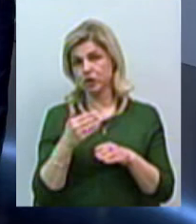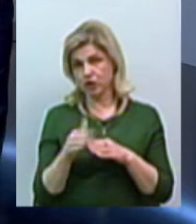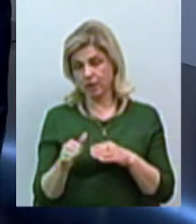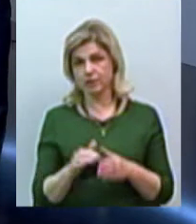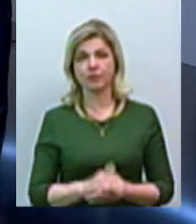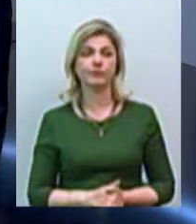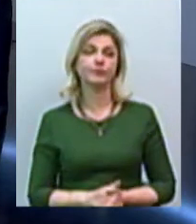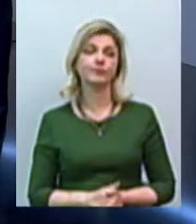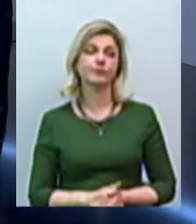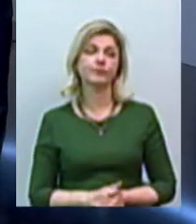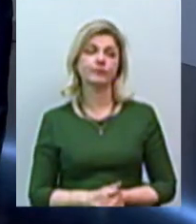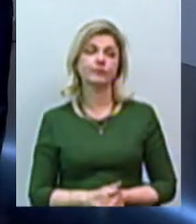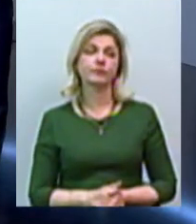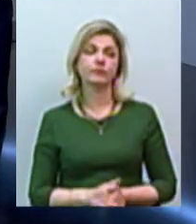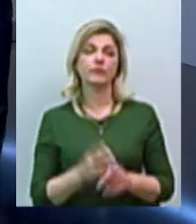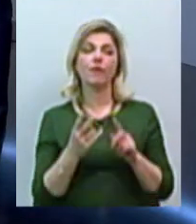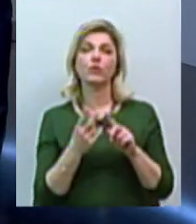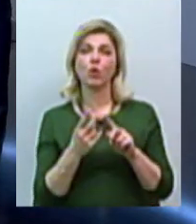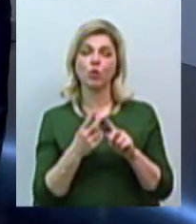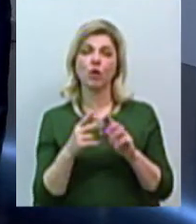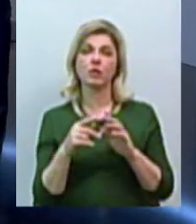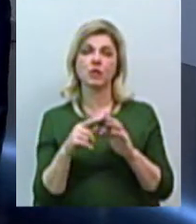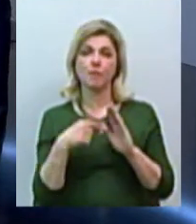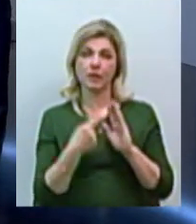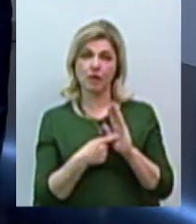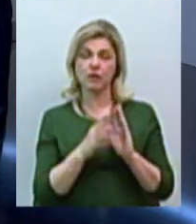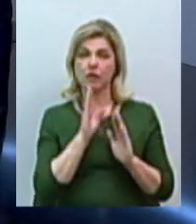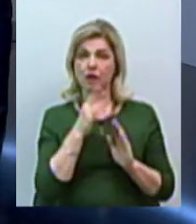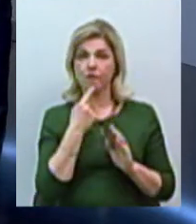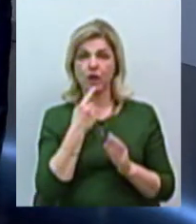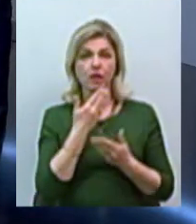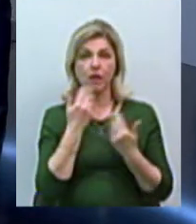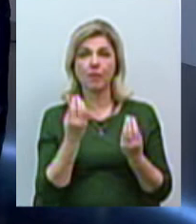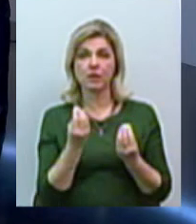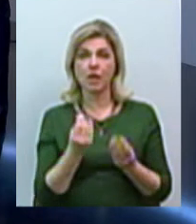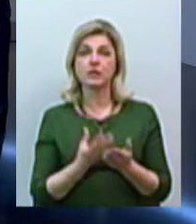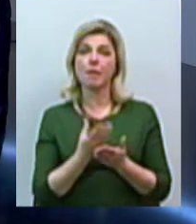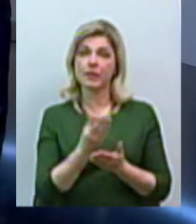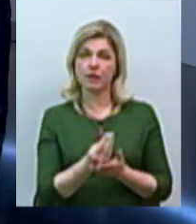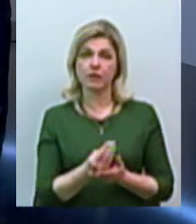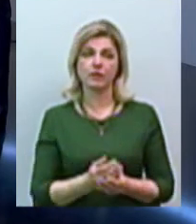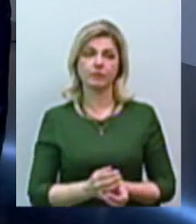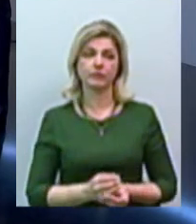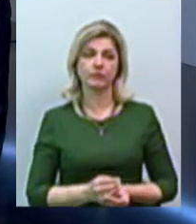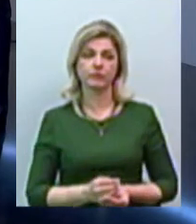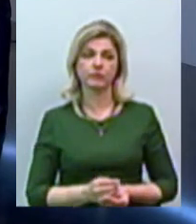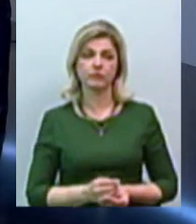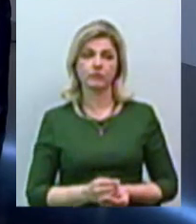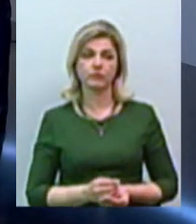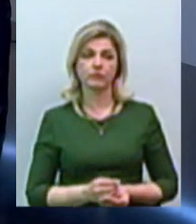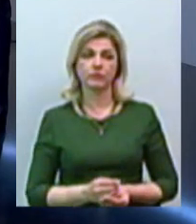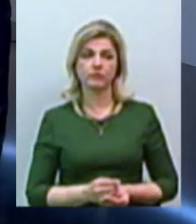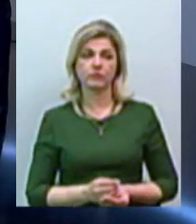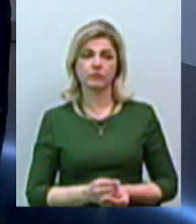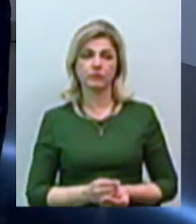запитання. Друге питання, що вона каже, що в неї нема грошей за то заплатити. Ми завжди